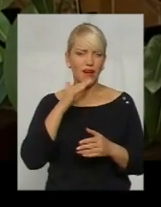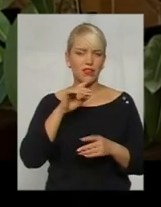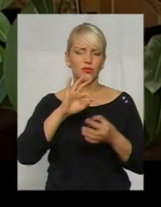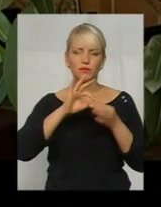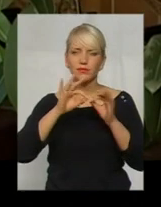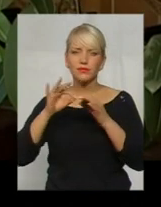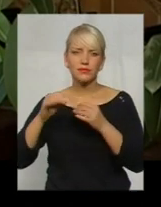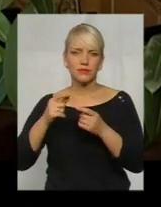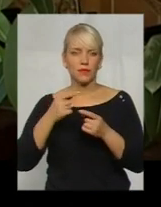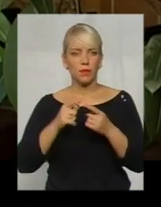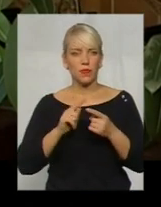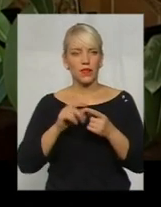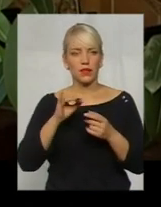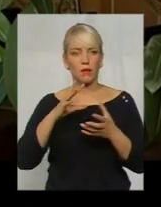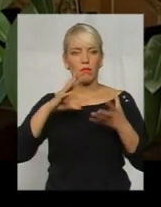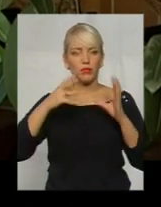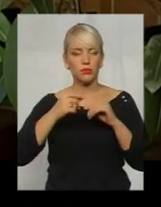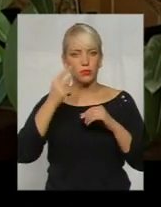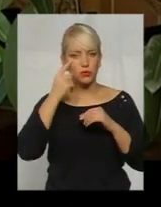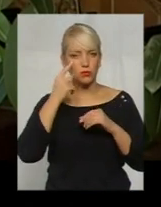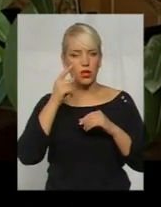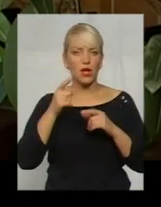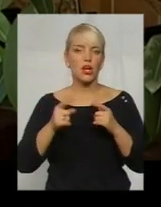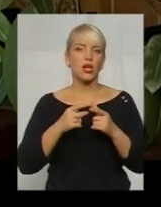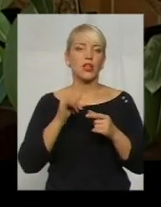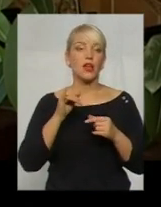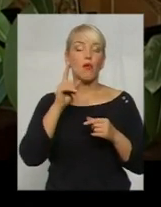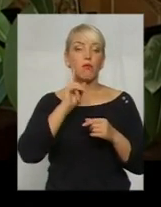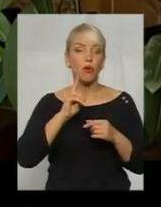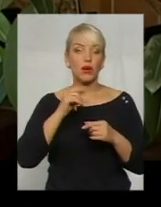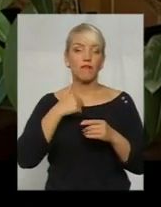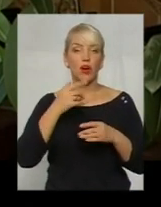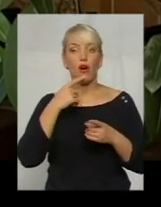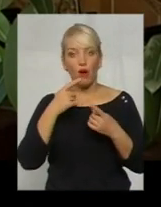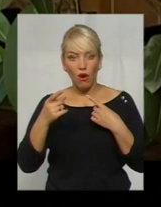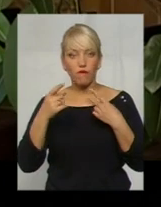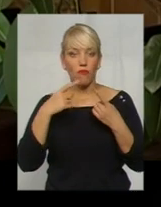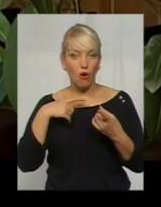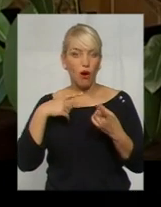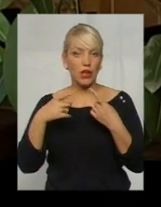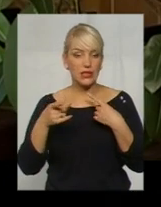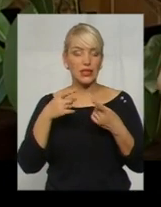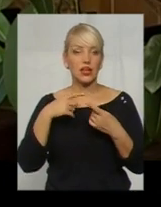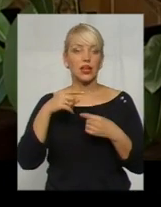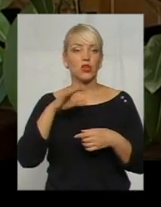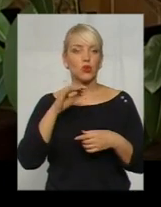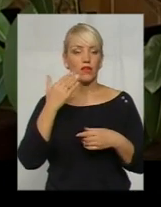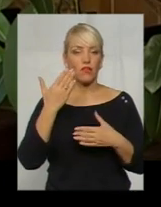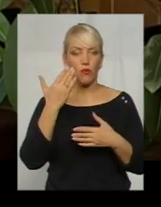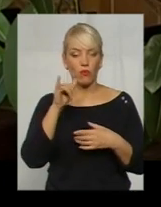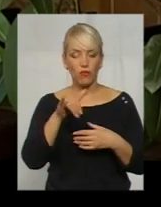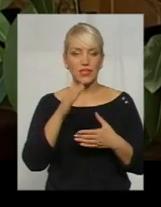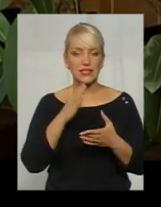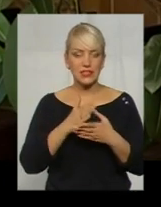детальних питань, підводити, як би, підсумок, те, що говорять. І поки ви в процесі розмови, у вас є можливість, що ваша свідомість,